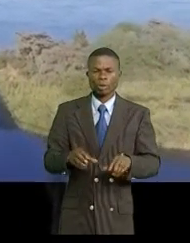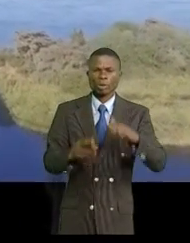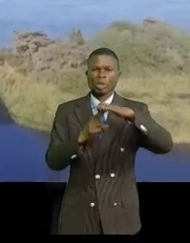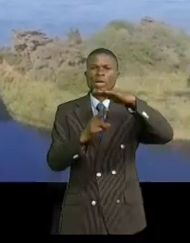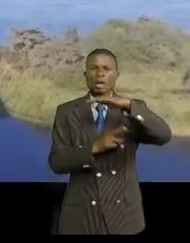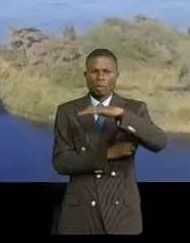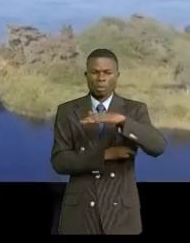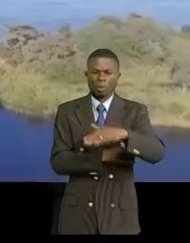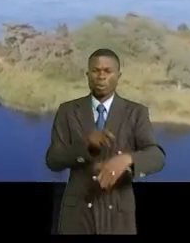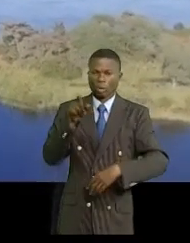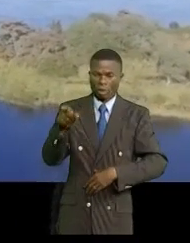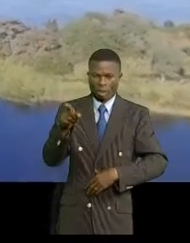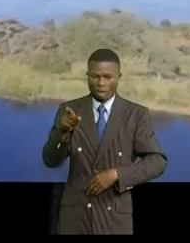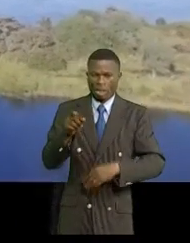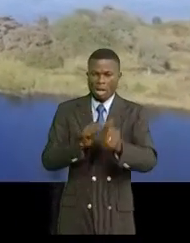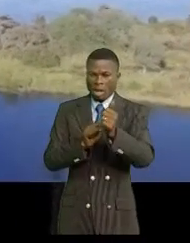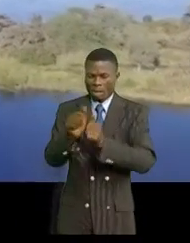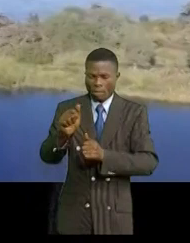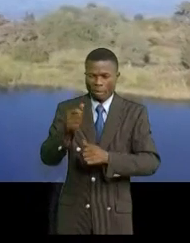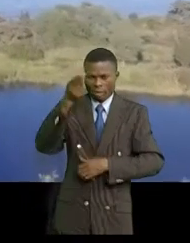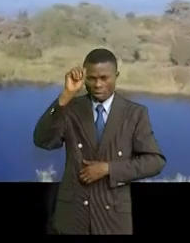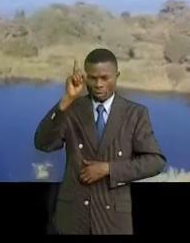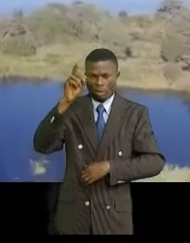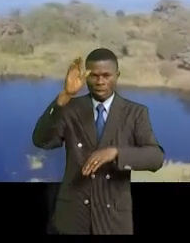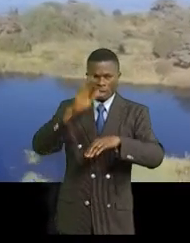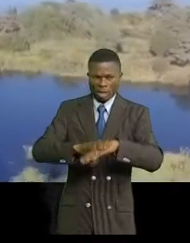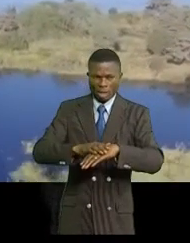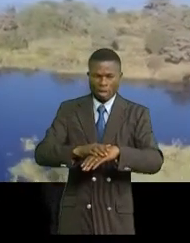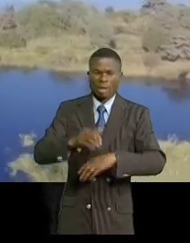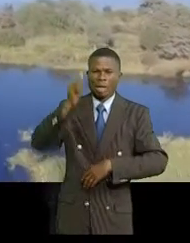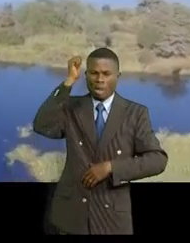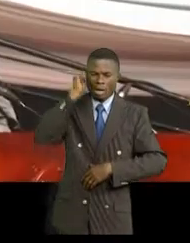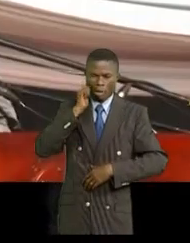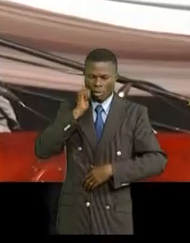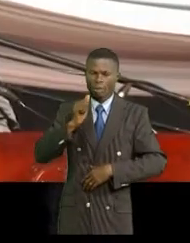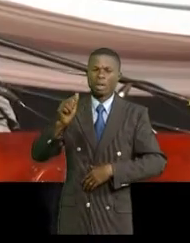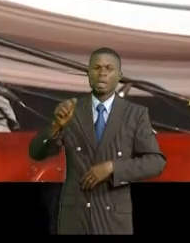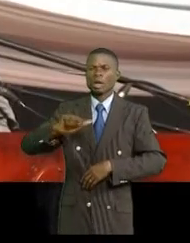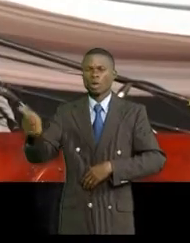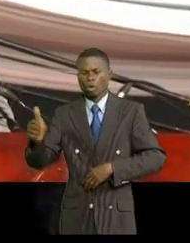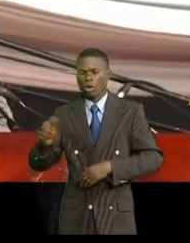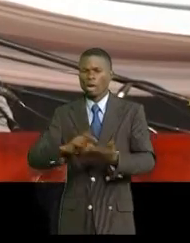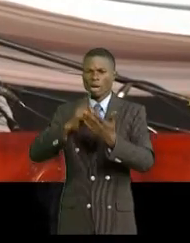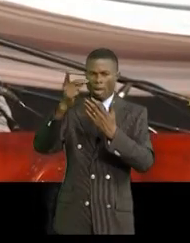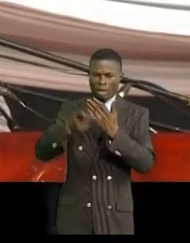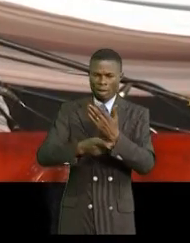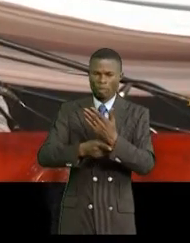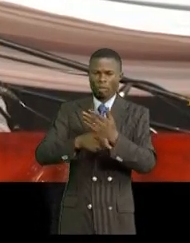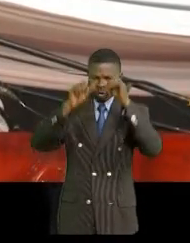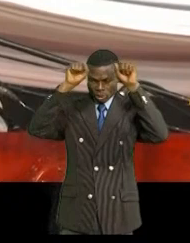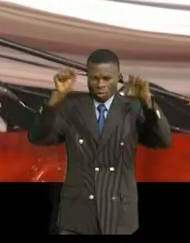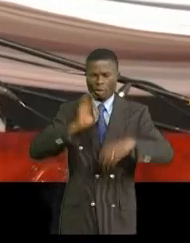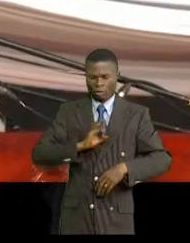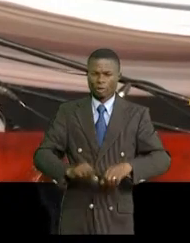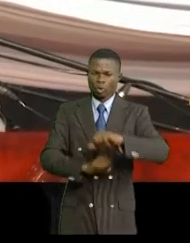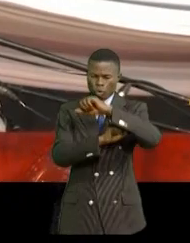Kazungula seraient la principale passerelle pour atteindre les ports secs des Kassoumbalessa, un projet porté par le président Félix-Antoine